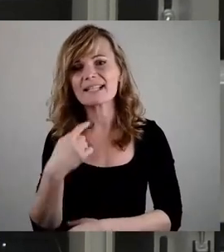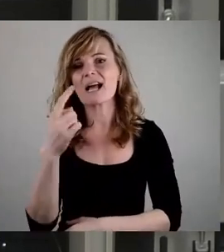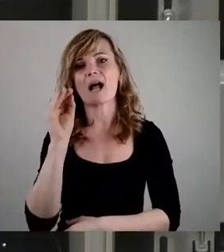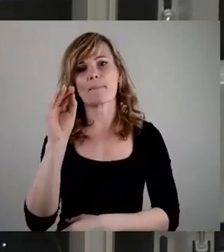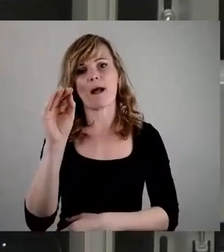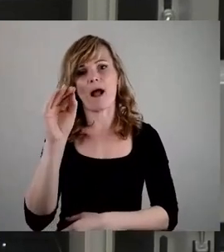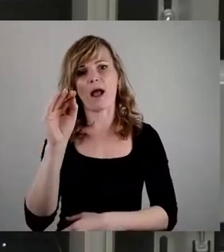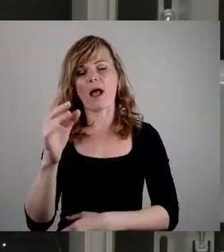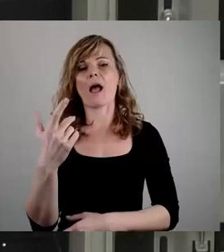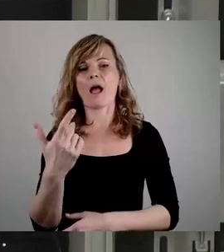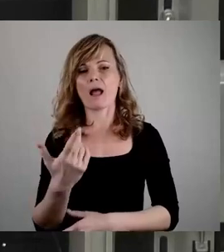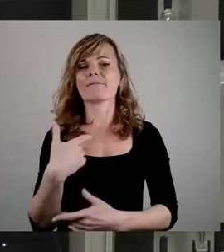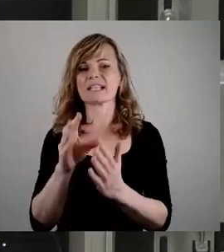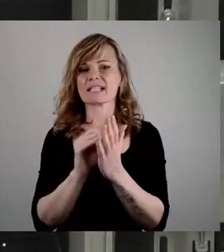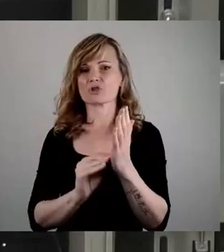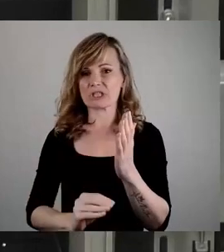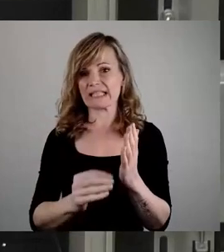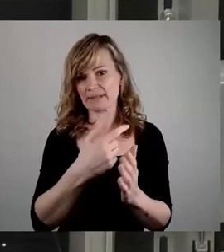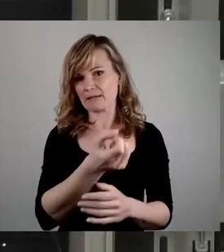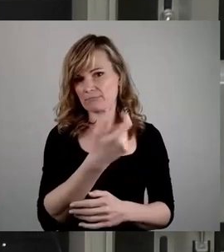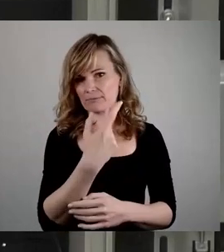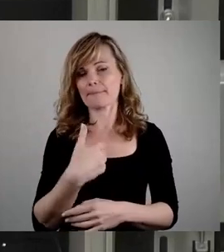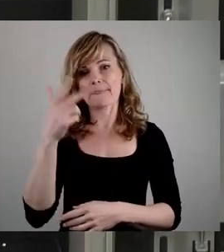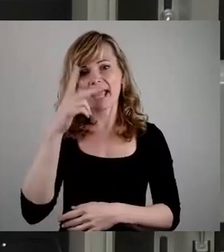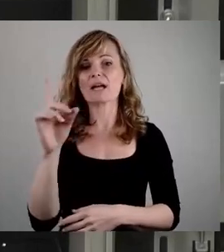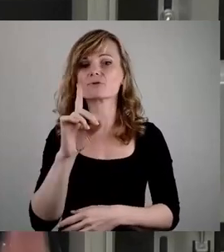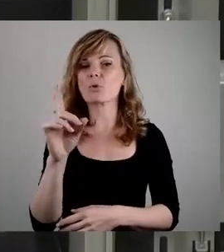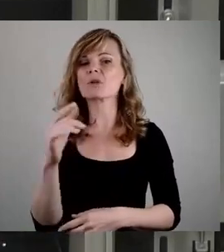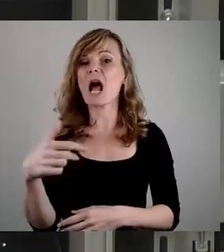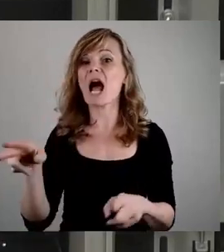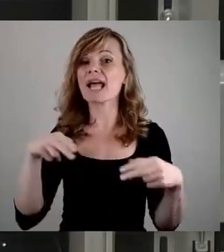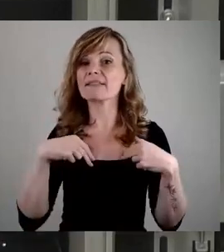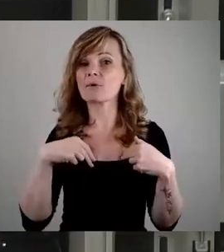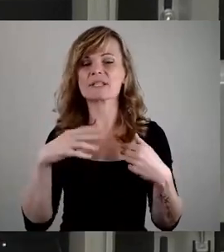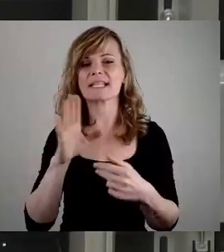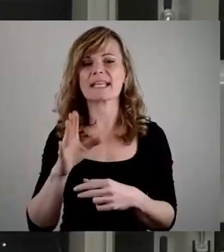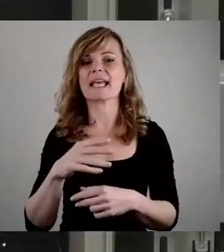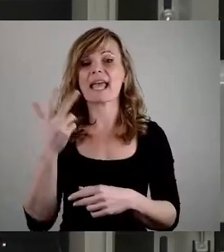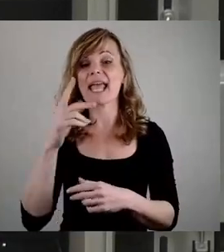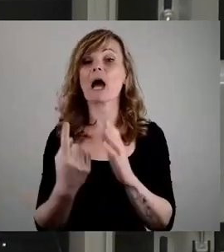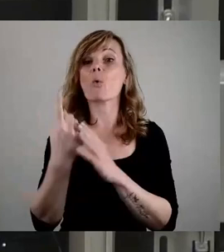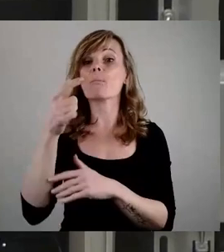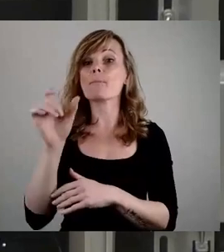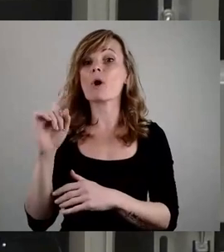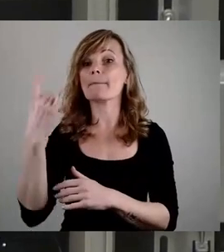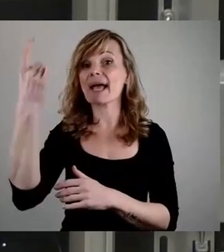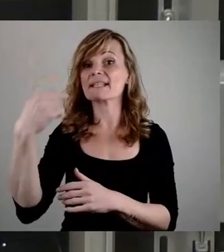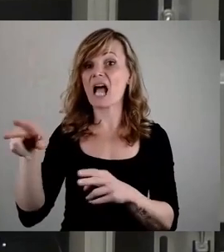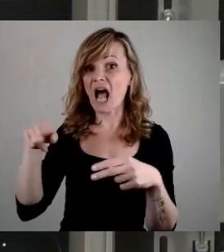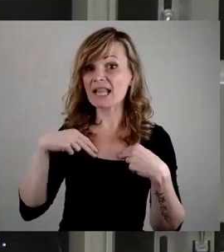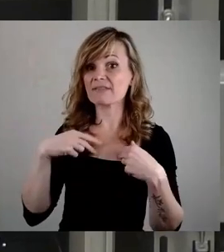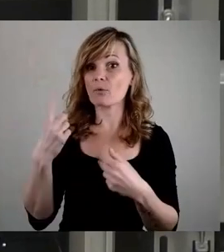Sächsisch, merke ich gerade. So, Herr Donhauser hat mir geantwortet. Nein, Herr Oberbürgermeister hat mir geantwortet.